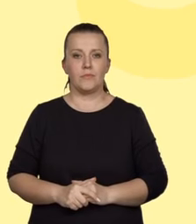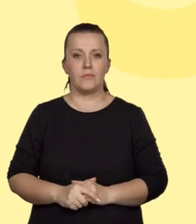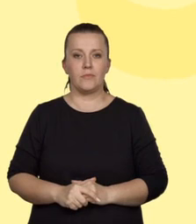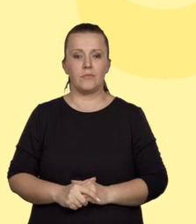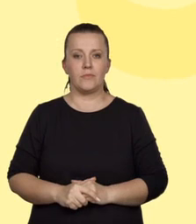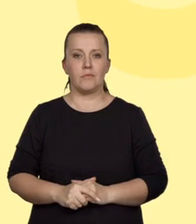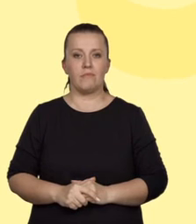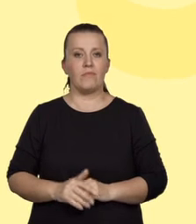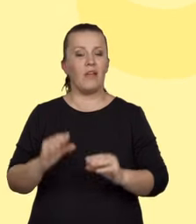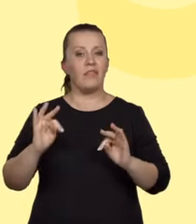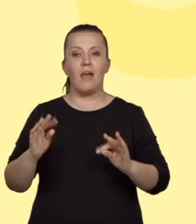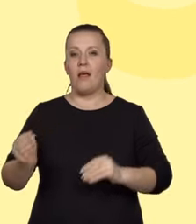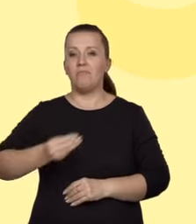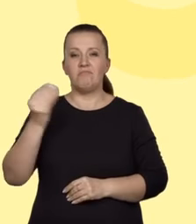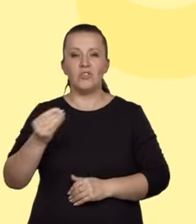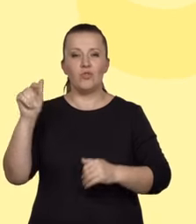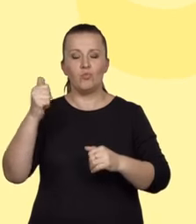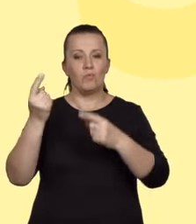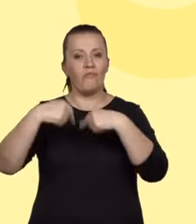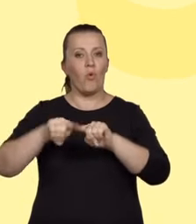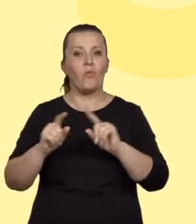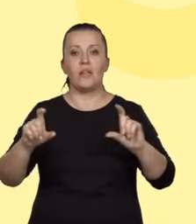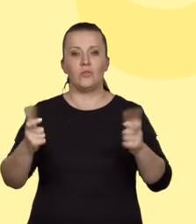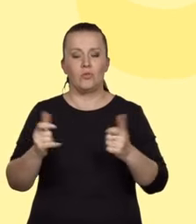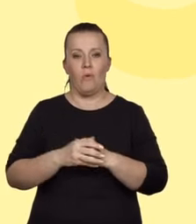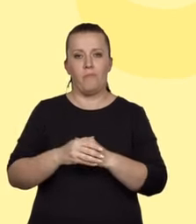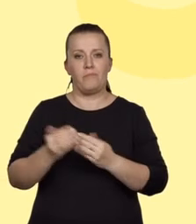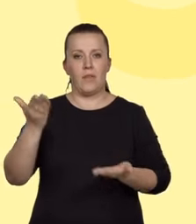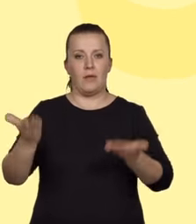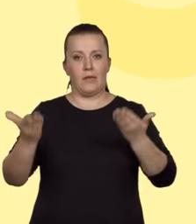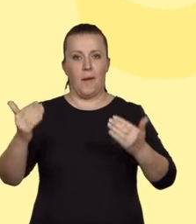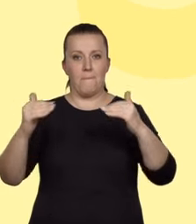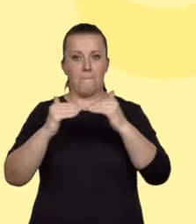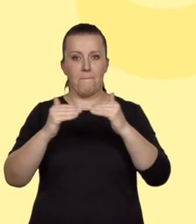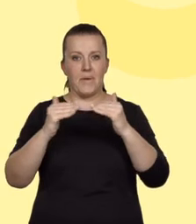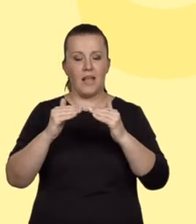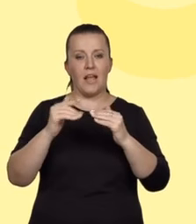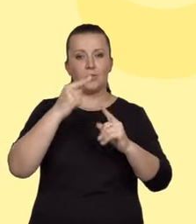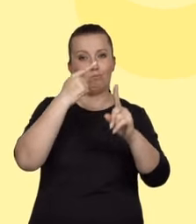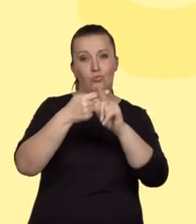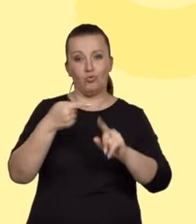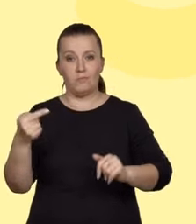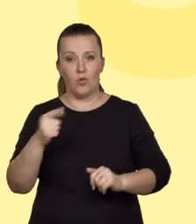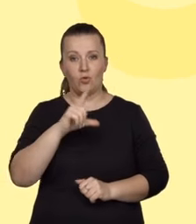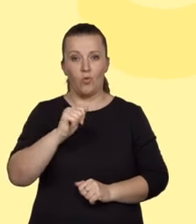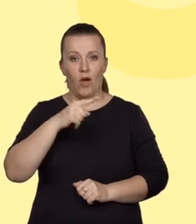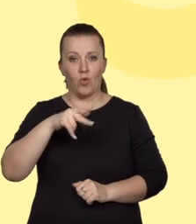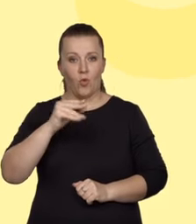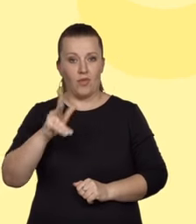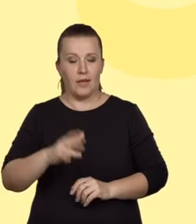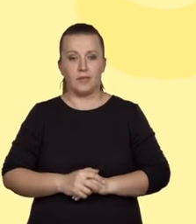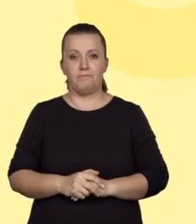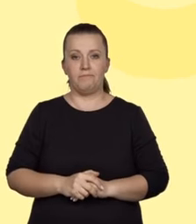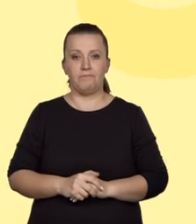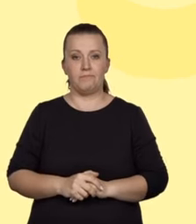Pozostaje nam teraz do wykonania ostatni krok, bilans ładunku. W poprawnie napisanym równaniu reakcji redukcji,